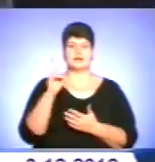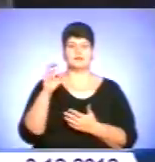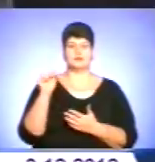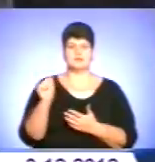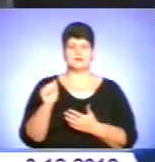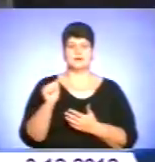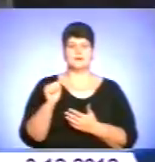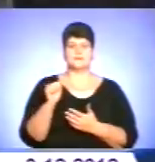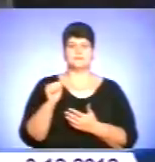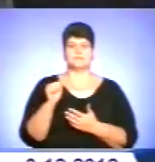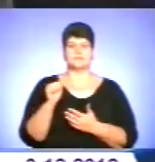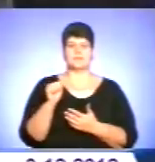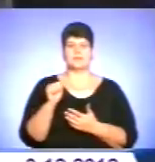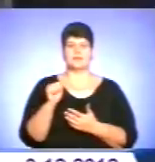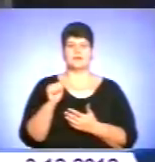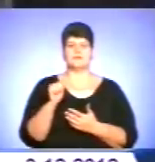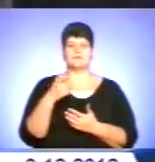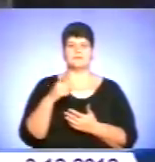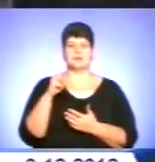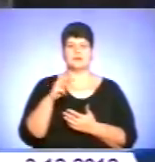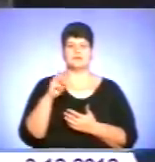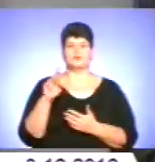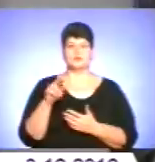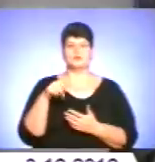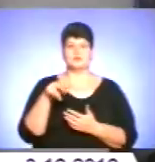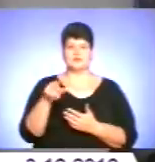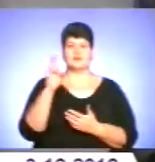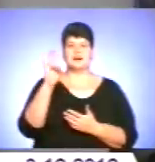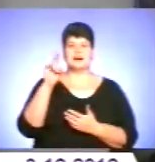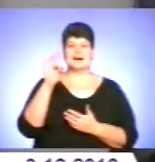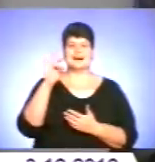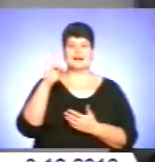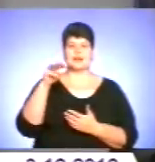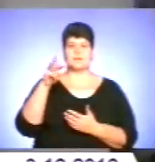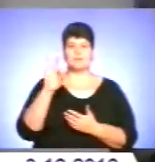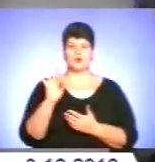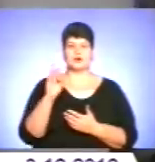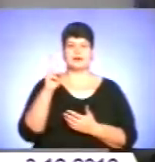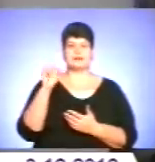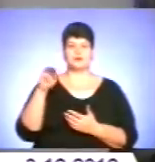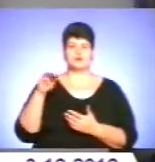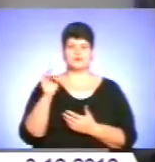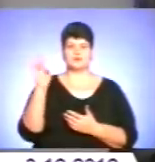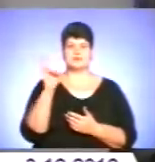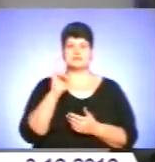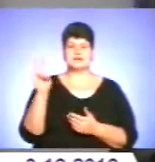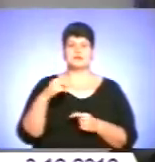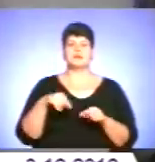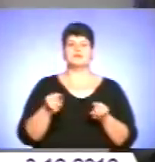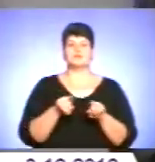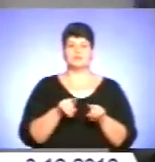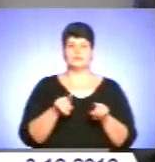сповідався десь отців з римокатолицької церкви, то вони освятять цю дошку. І, безперечно, артисти